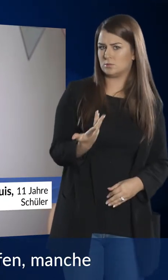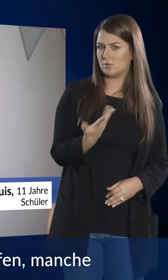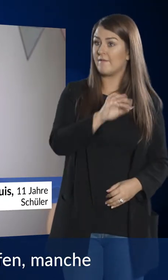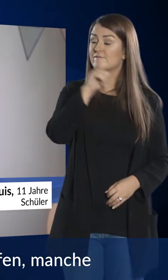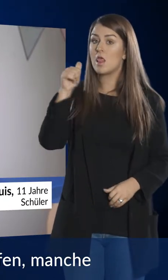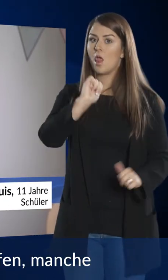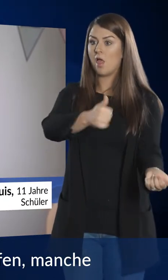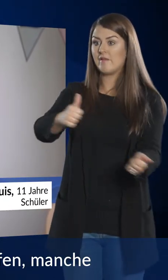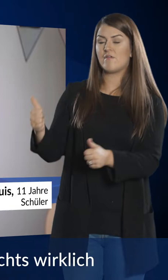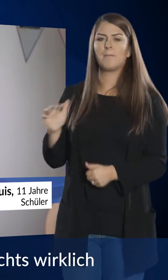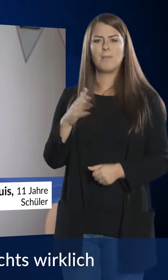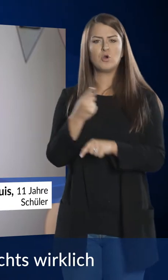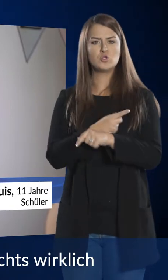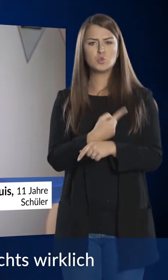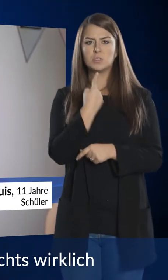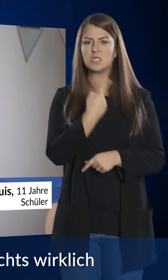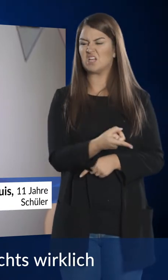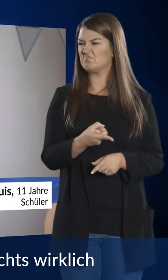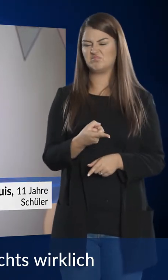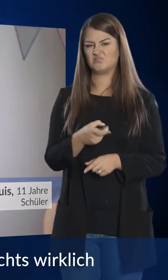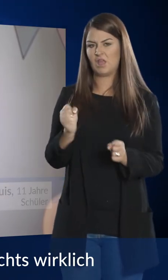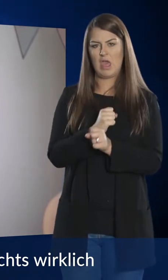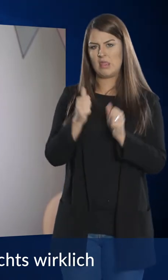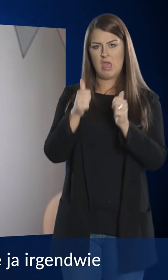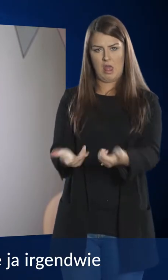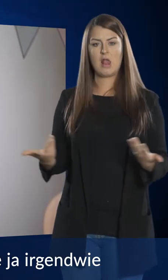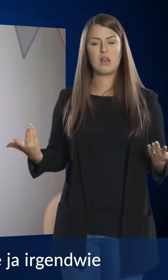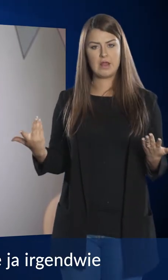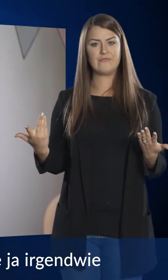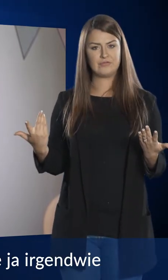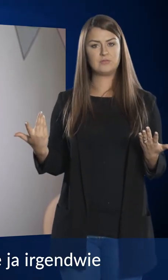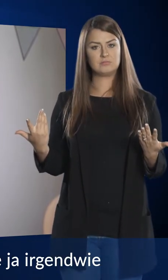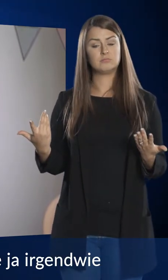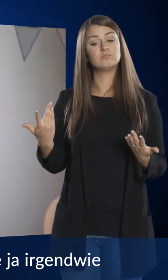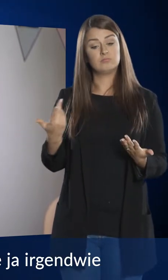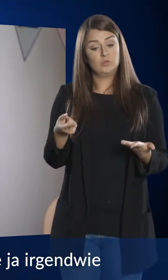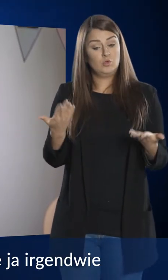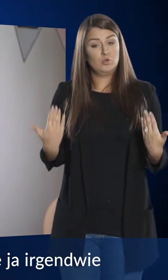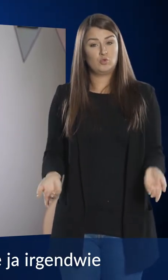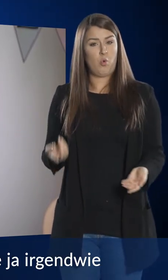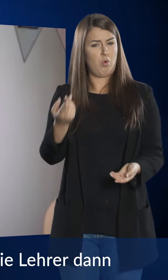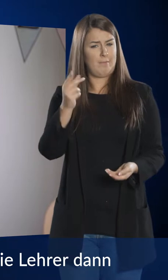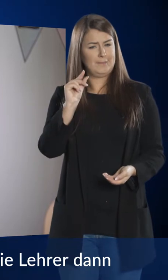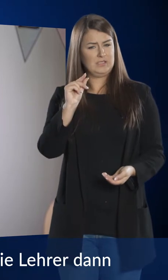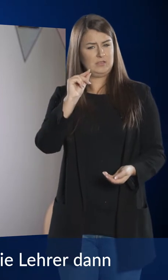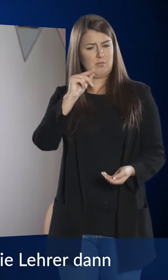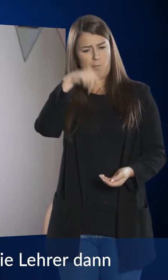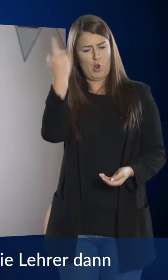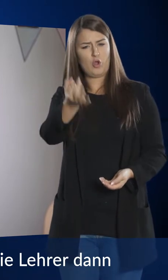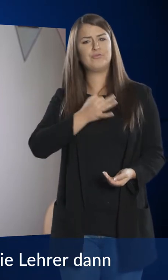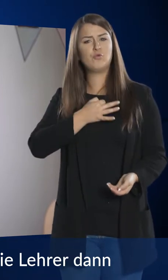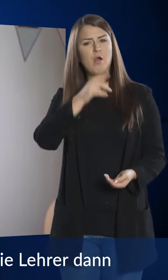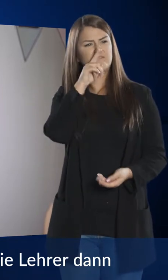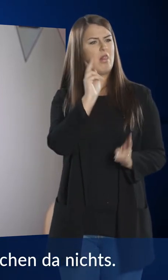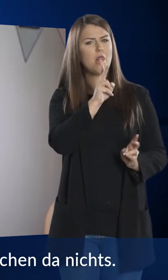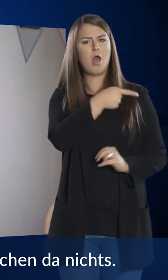viel helfen. Manche Stunden, wo sie überhaupt nichts wirklich machen können. Und das wäre ja irgendwie sonst ein bisschen blöd, wenn die